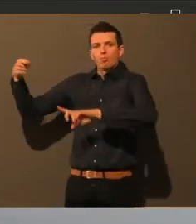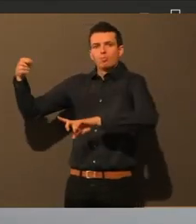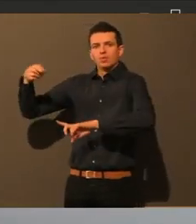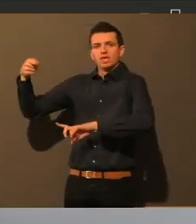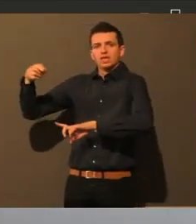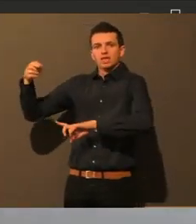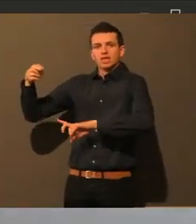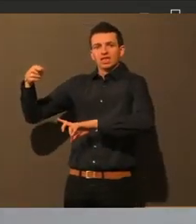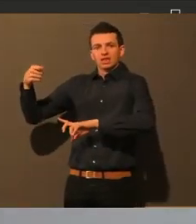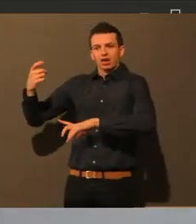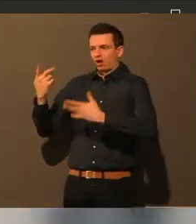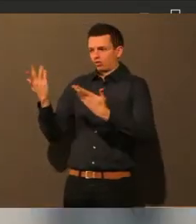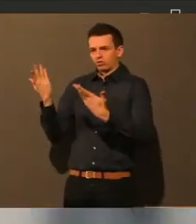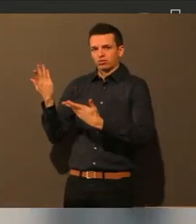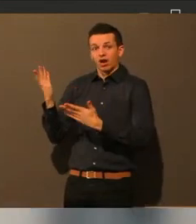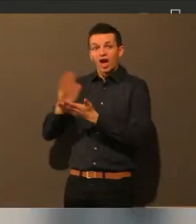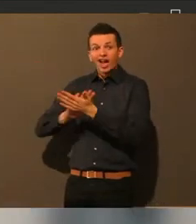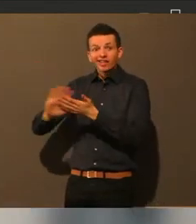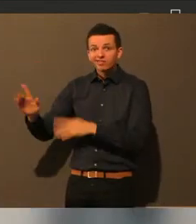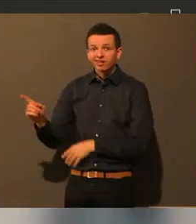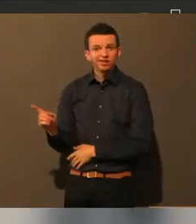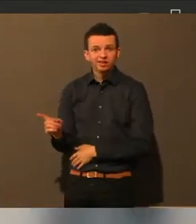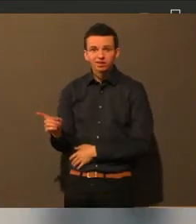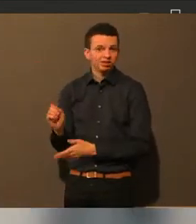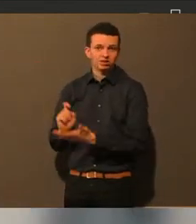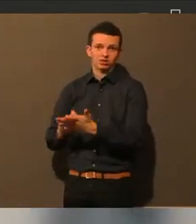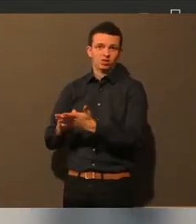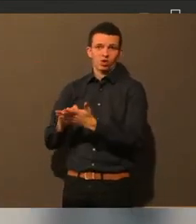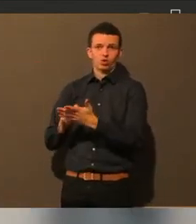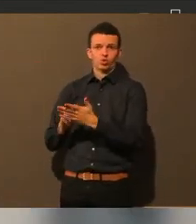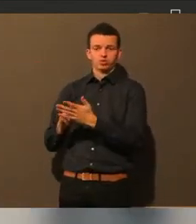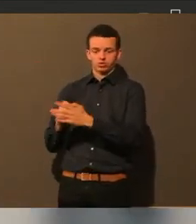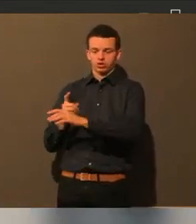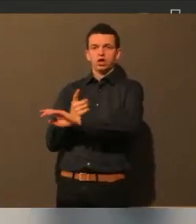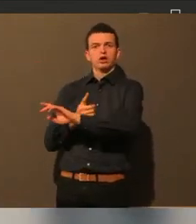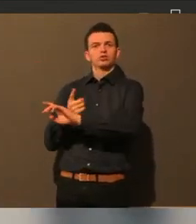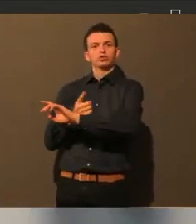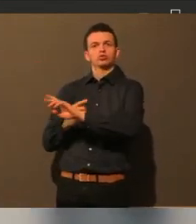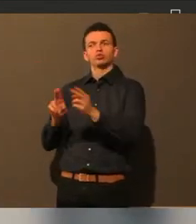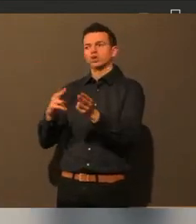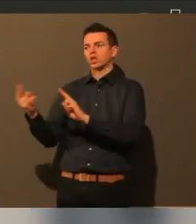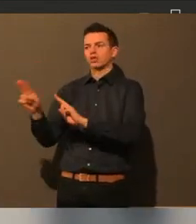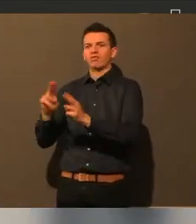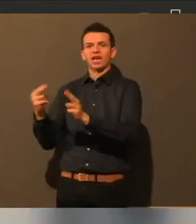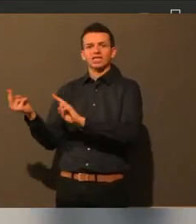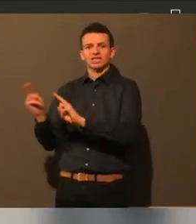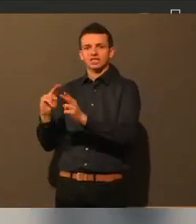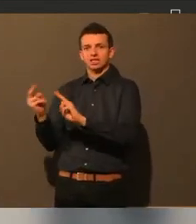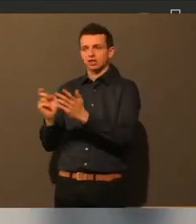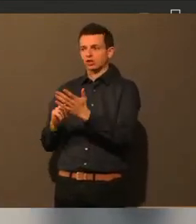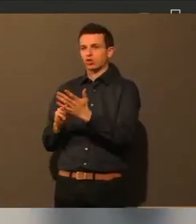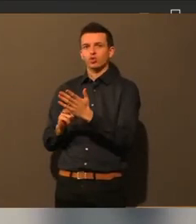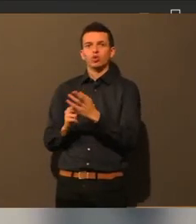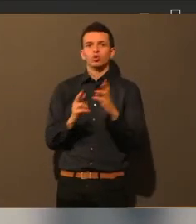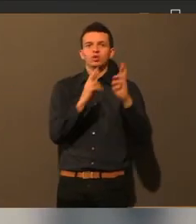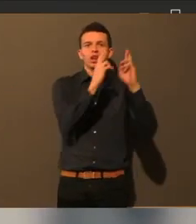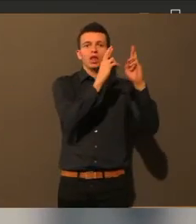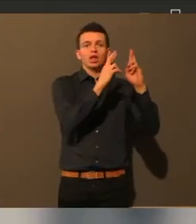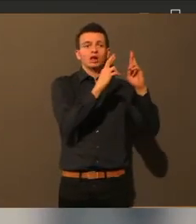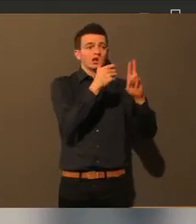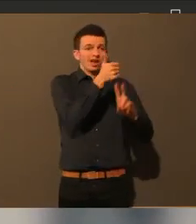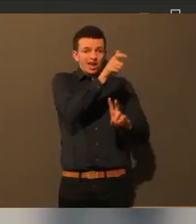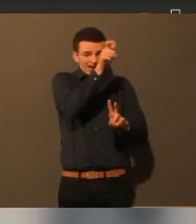Stundenwechsel und so weiter, gerade in weiterführenden Schulen, hat man ja nicht einen Lehrer den ganzen Tag über, sondern man hat ja jede Stunde jemand anderen.